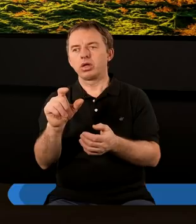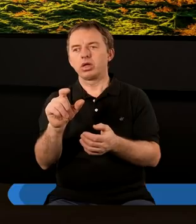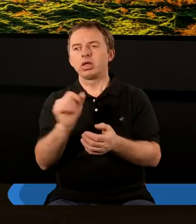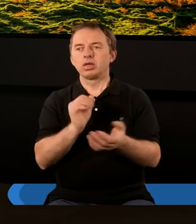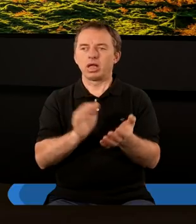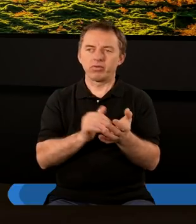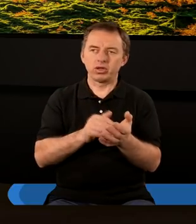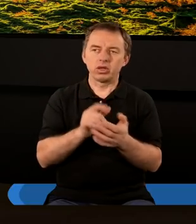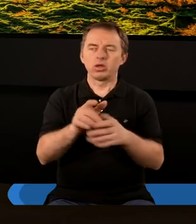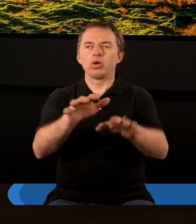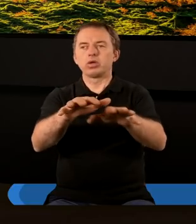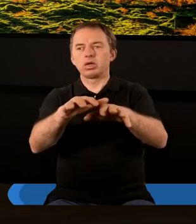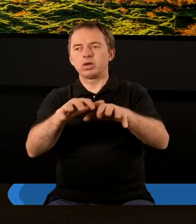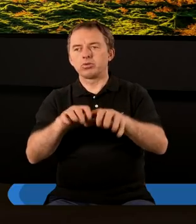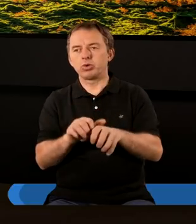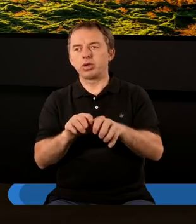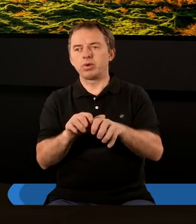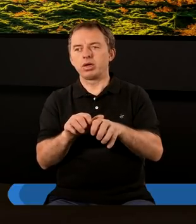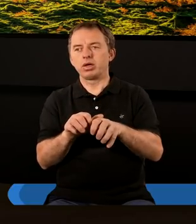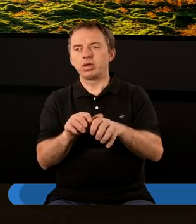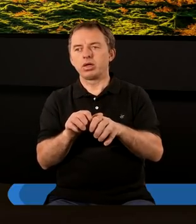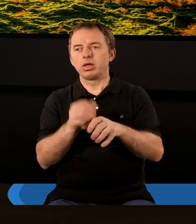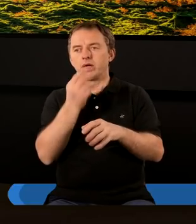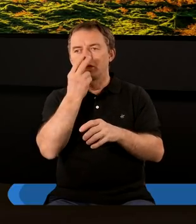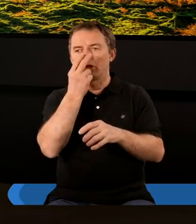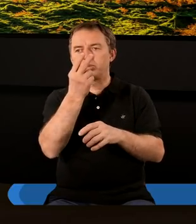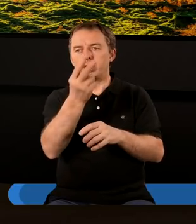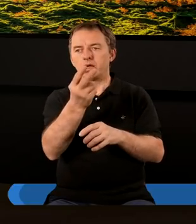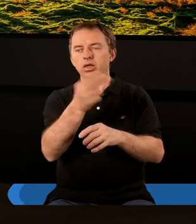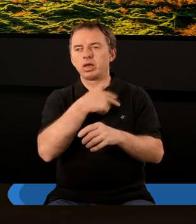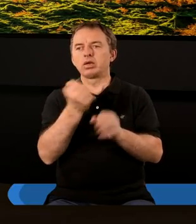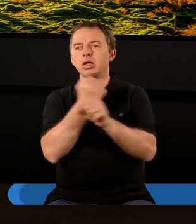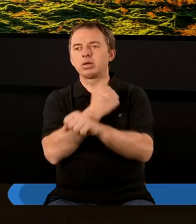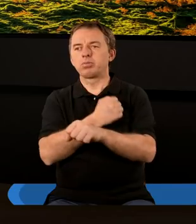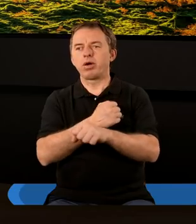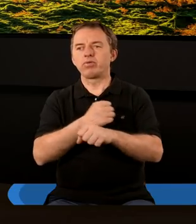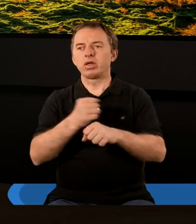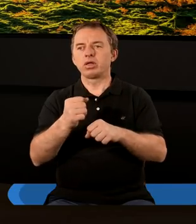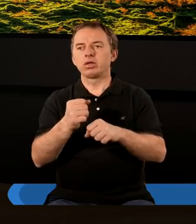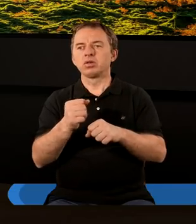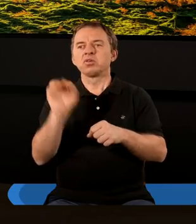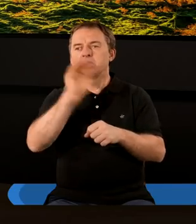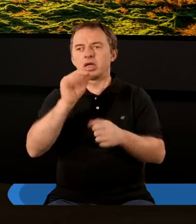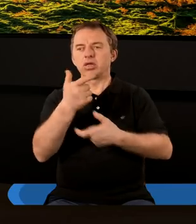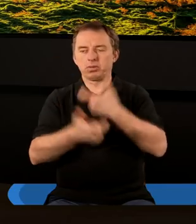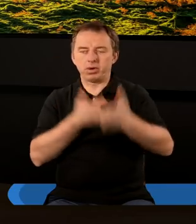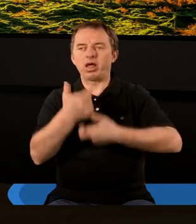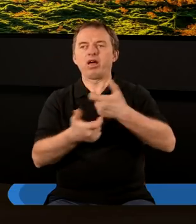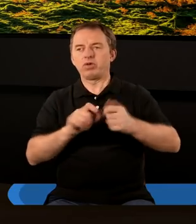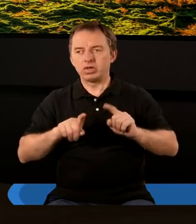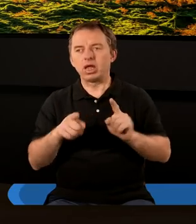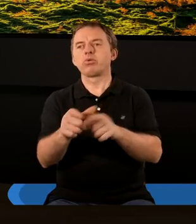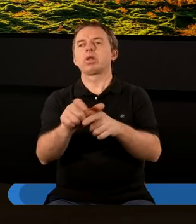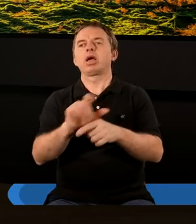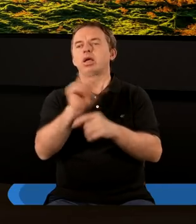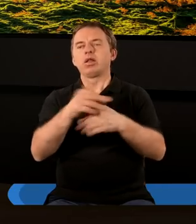I zazwyczaj tu się zatrzymujemy, ale zobaczcie, że nasze zbawienie jeszcze się sprawuje cały czas